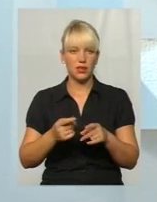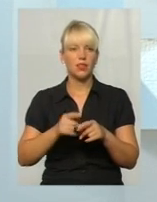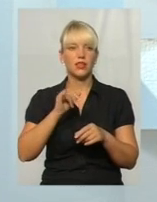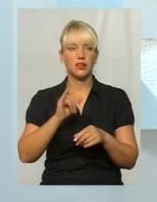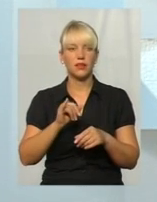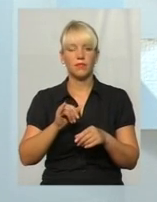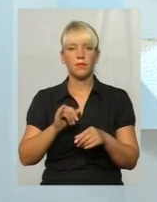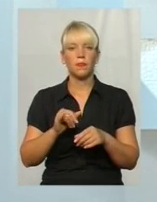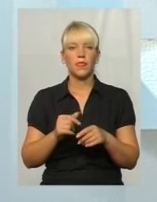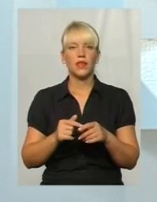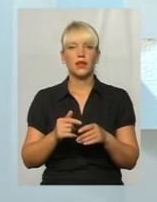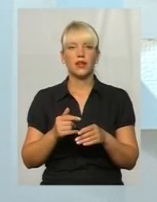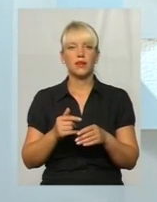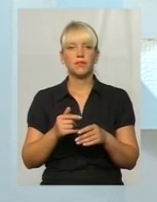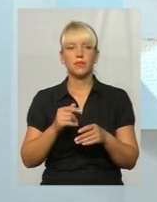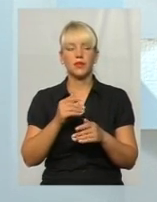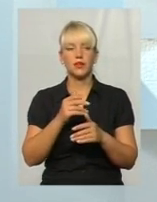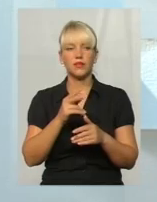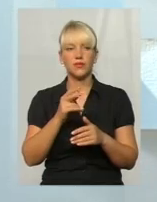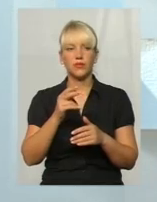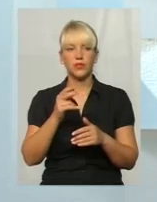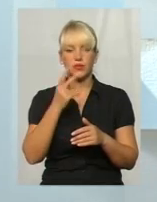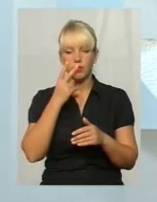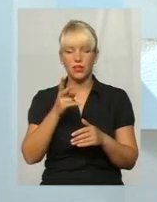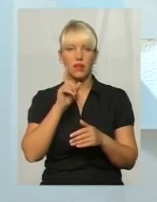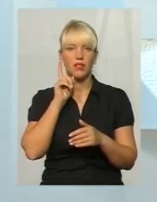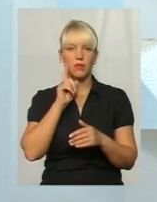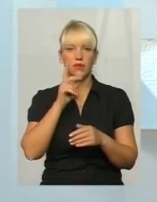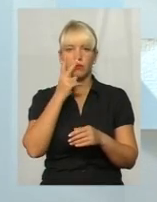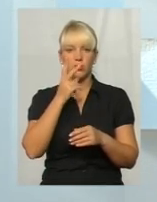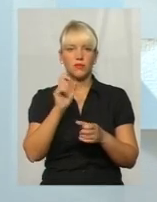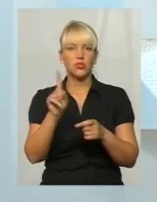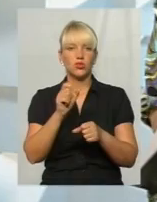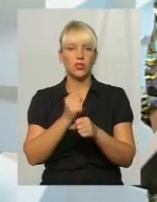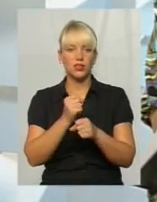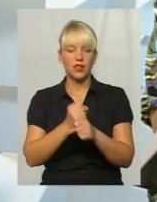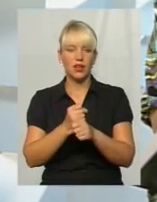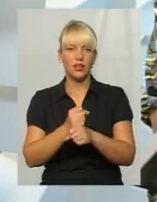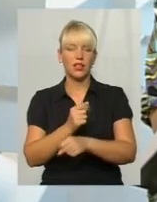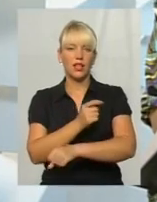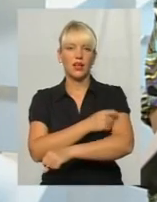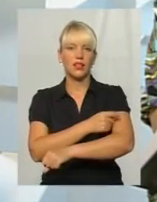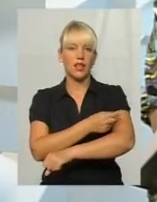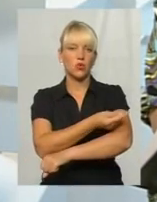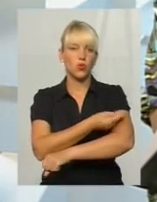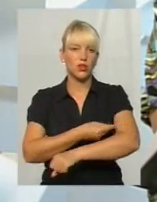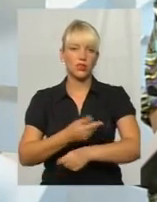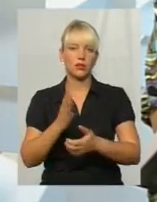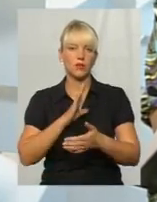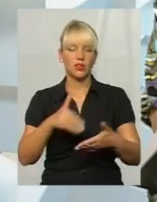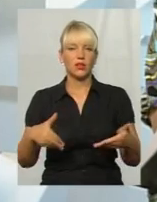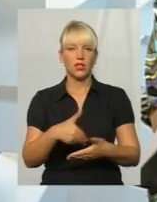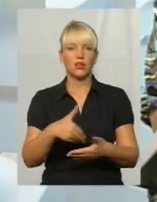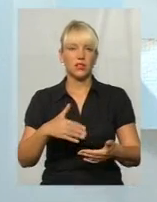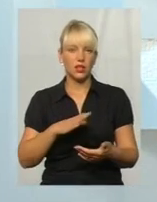дивляться на подростка, я розумію, що він вже робив татуївання, він вже мав контакт з дівчиною, половий